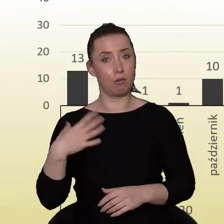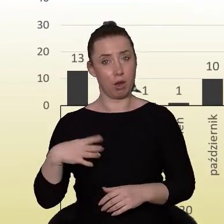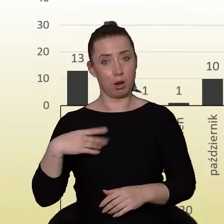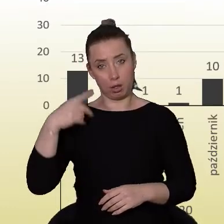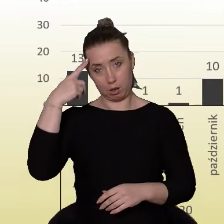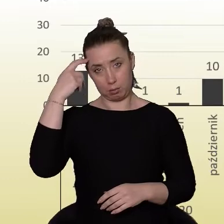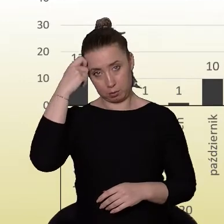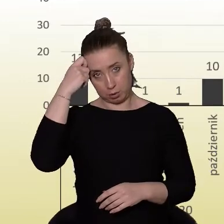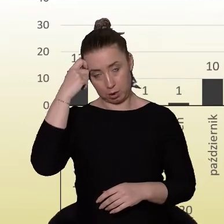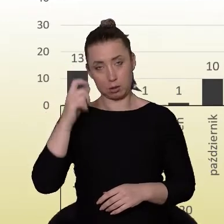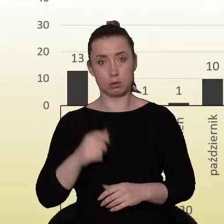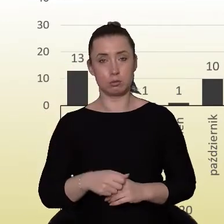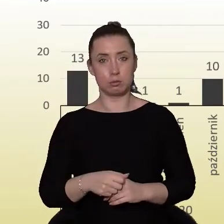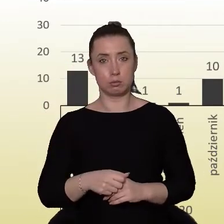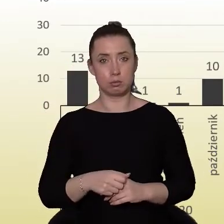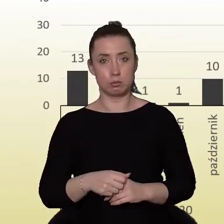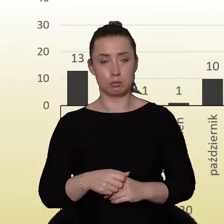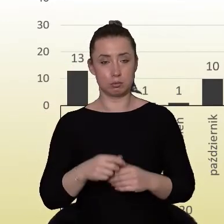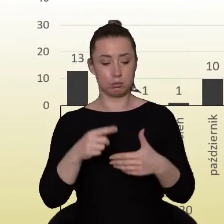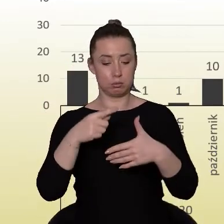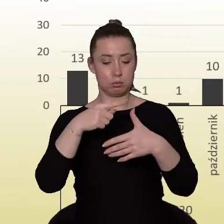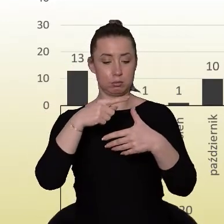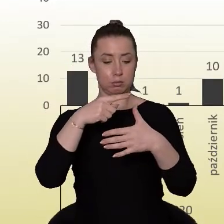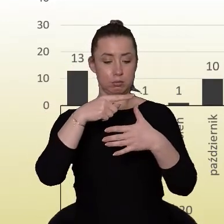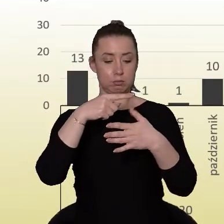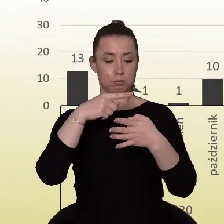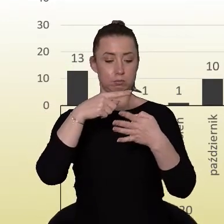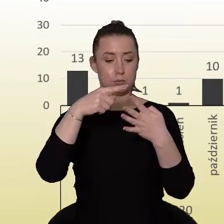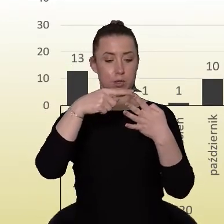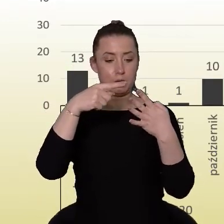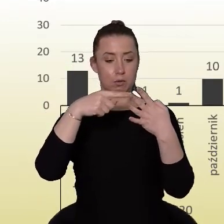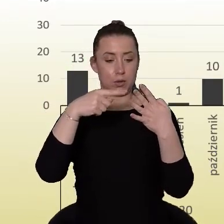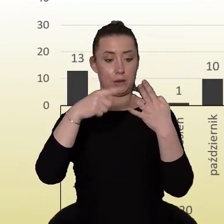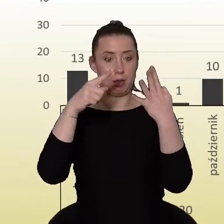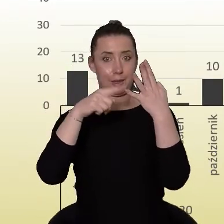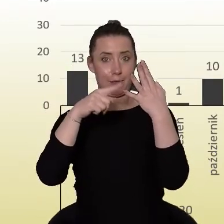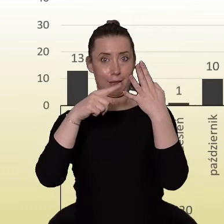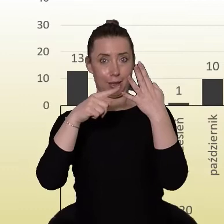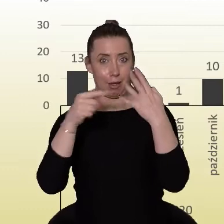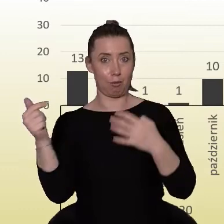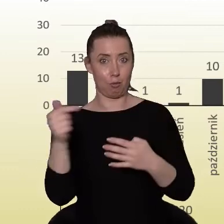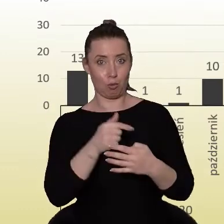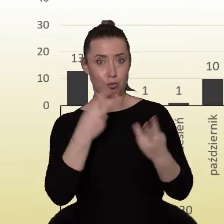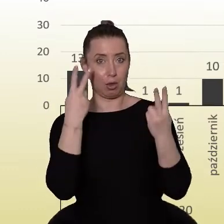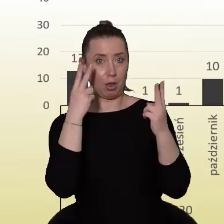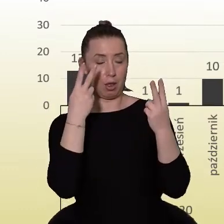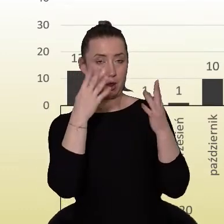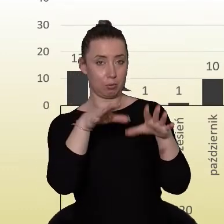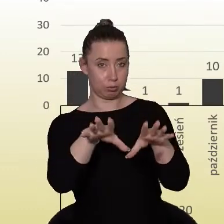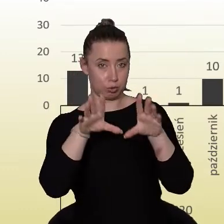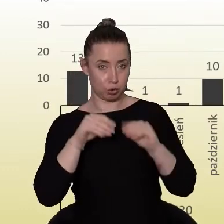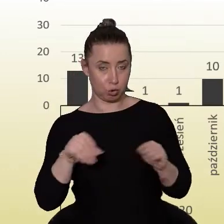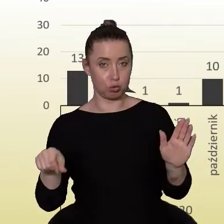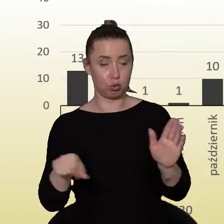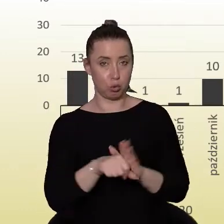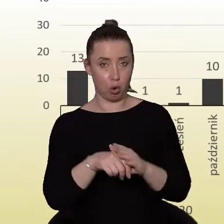tym pamiętać, co czwarty, który musi być hospitalizowany, zakażony z SARS-CoV-2, nie